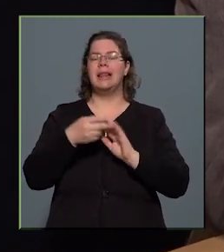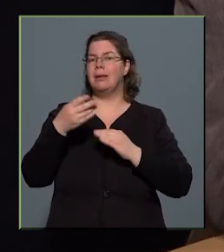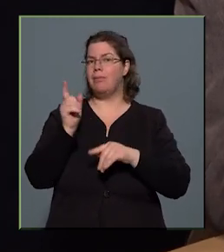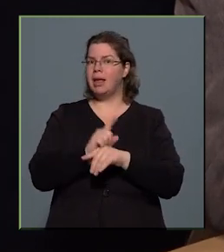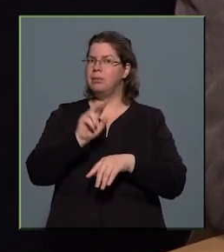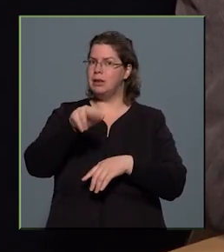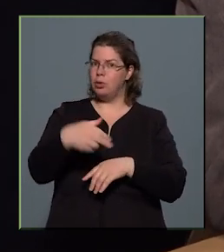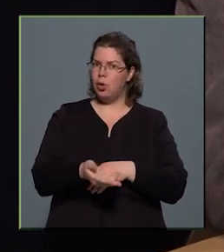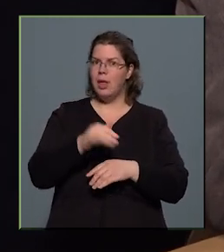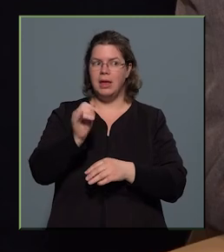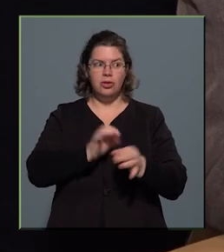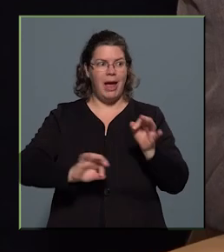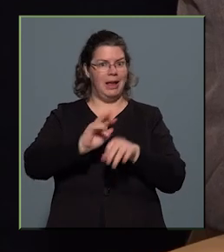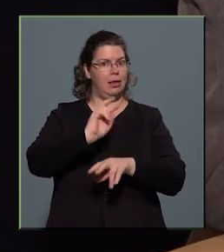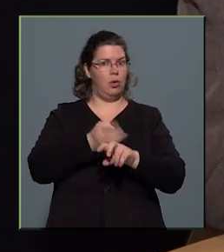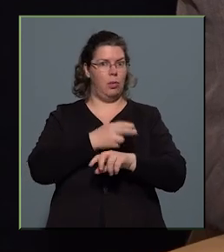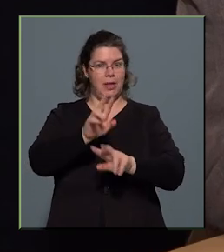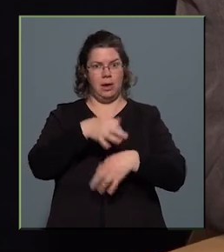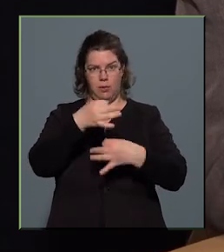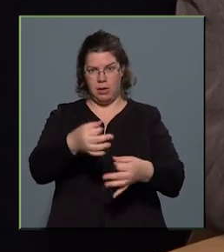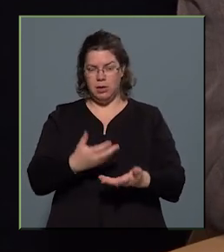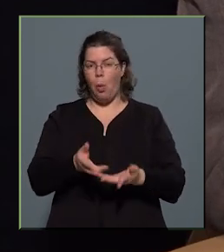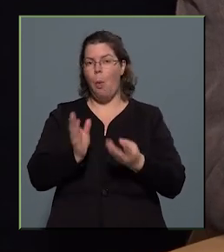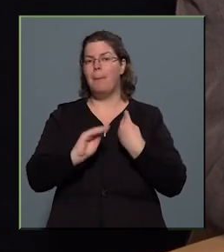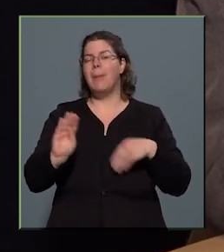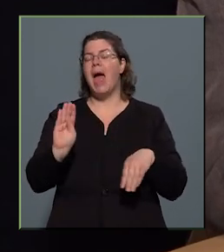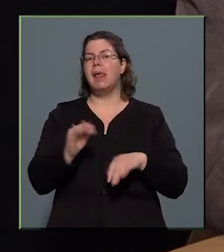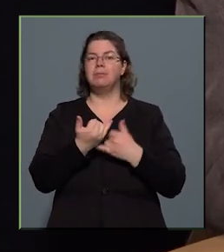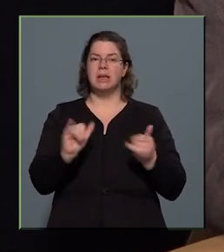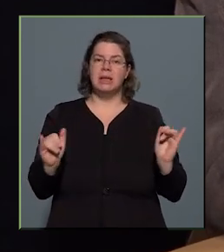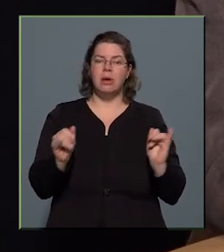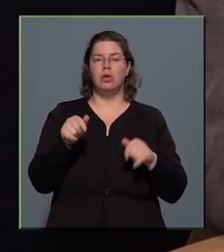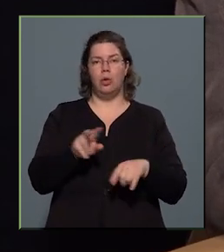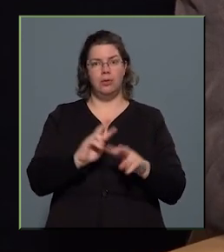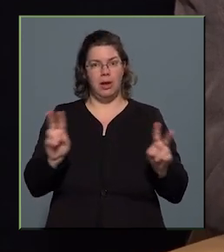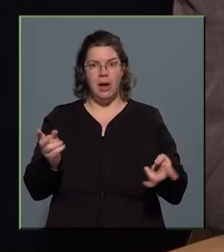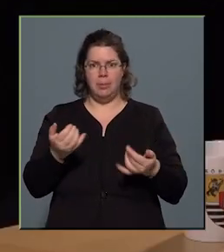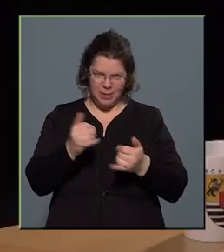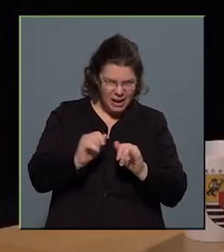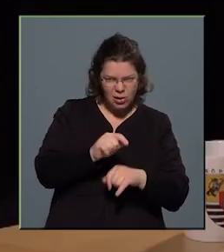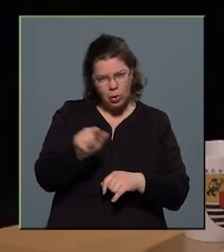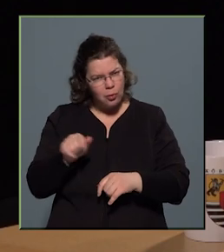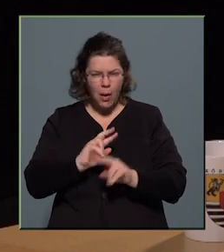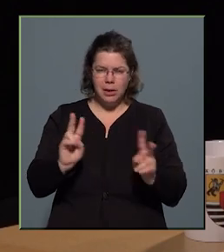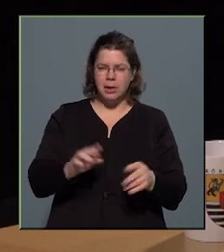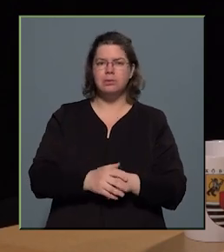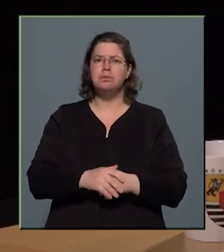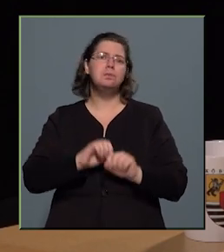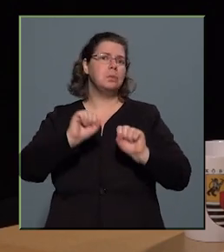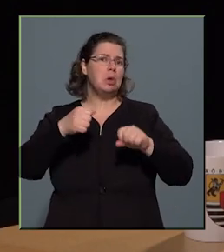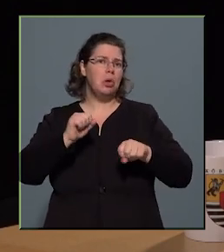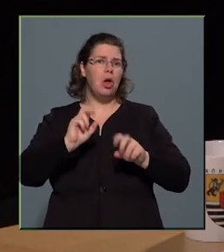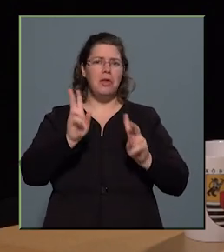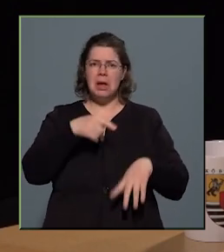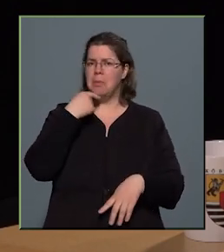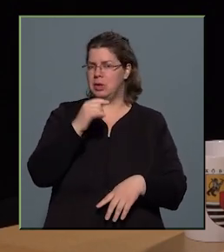és hát ugye egész kőbányáról van szó, mert mindenütt ott vannak. Mindenütt ott vannak? Gyakorlatilag azt kell,